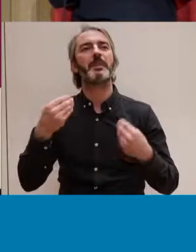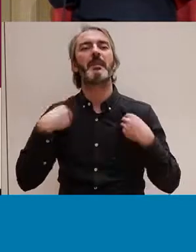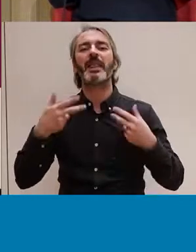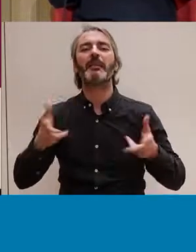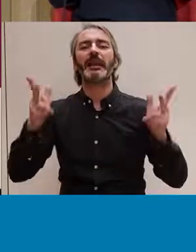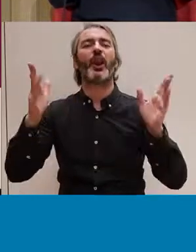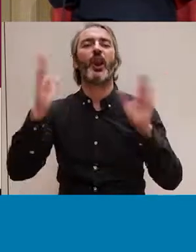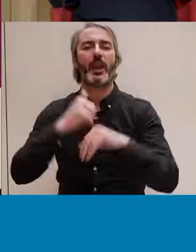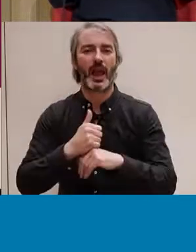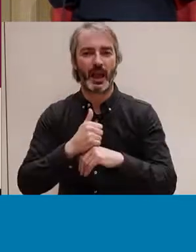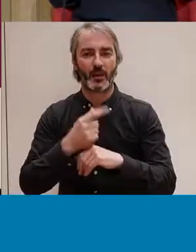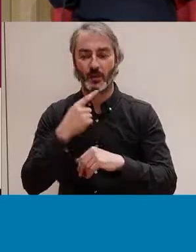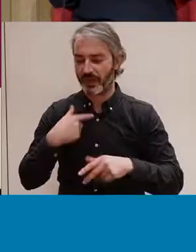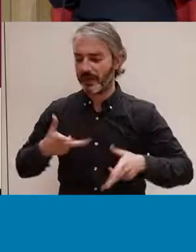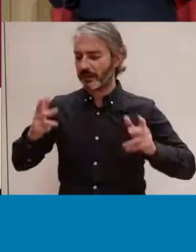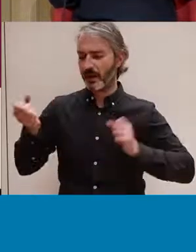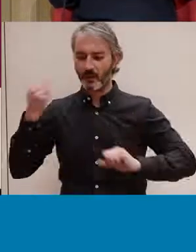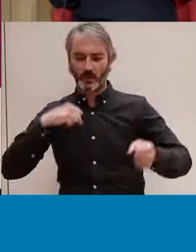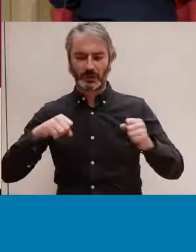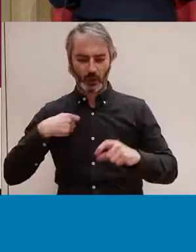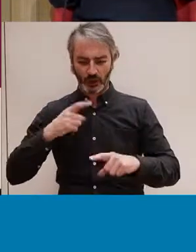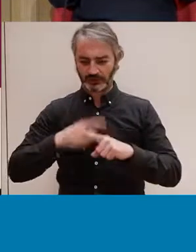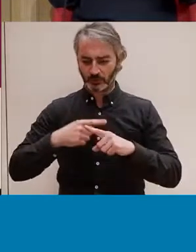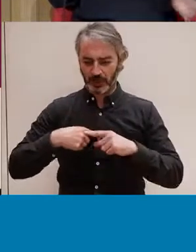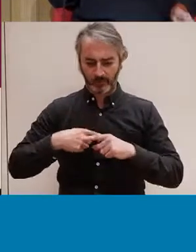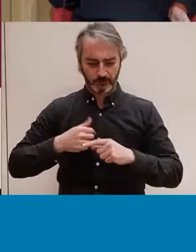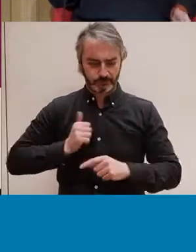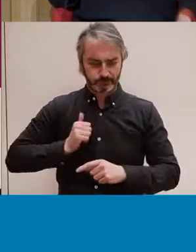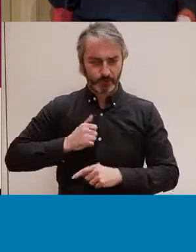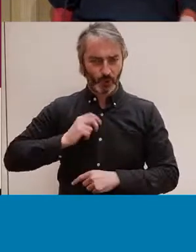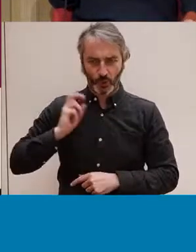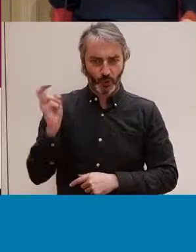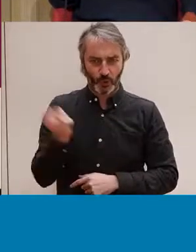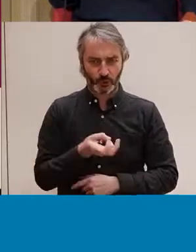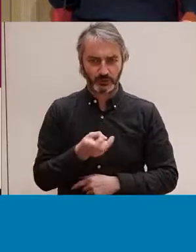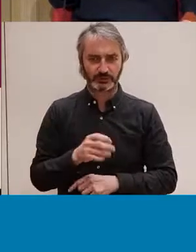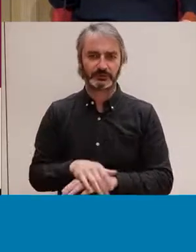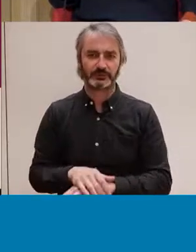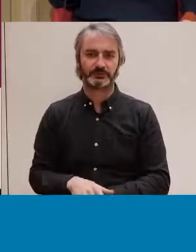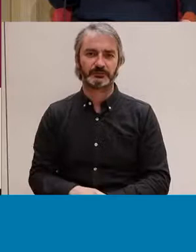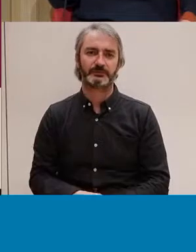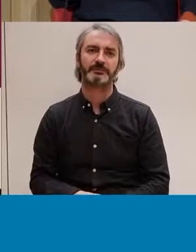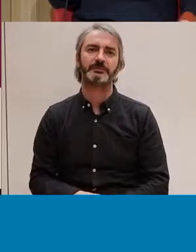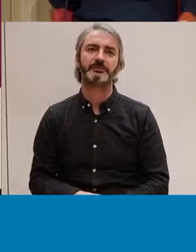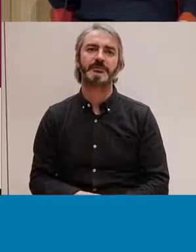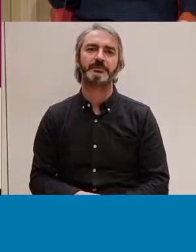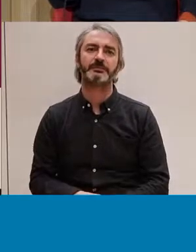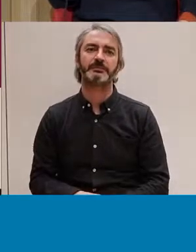sí, la llibertat de moure's i de gaudir de la sexualitat de moltes persones socialitzades com a dones.